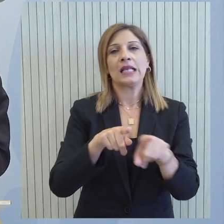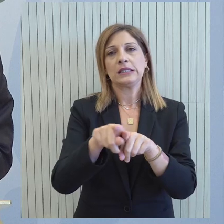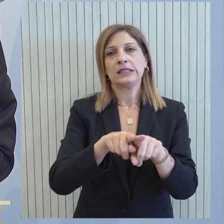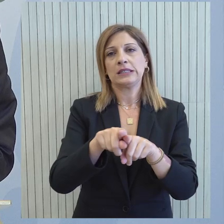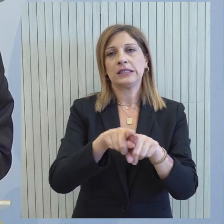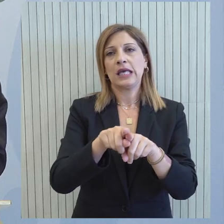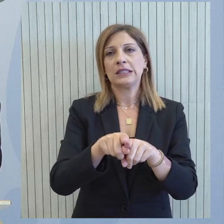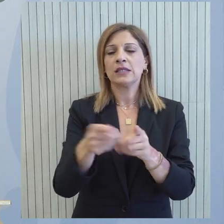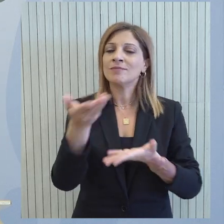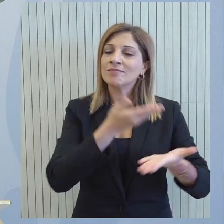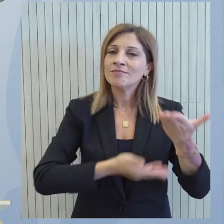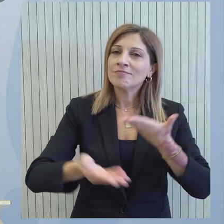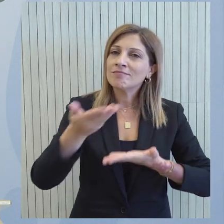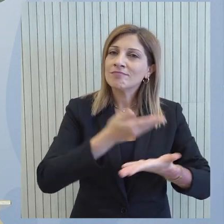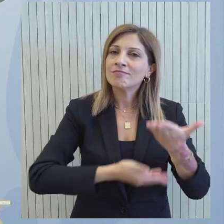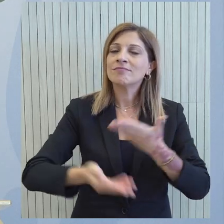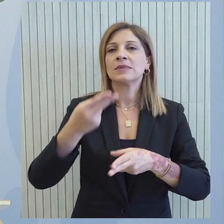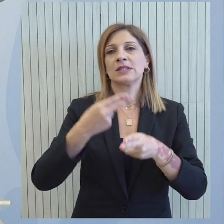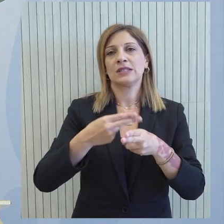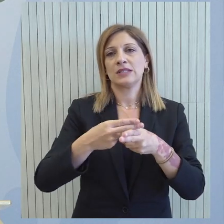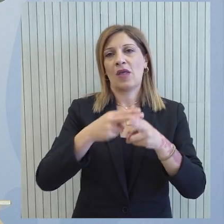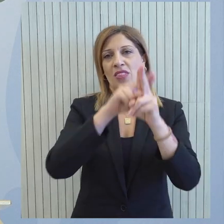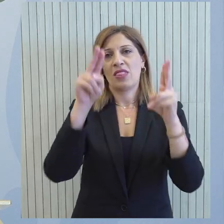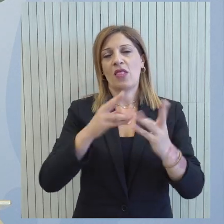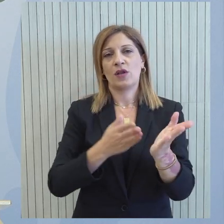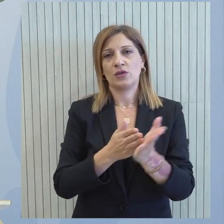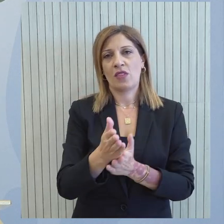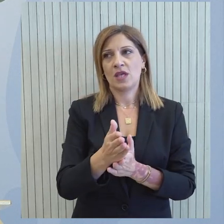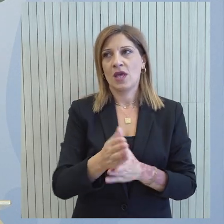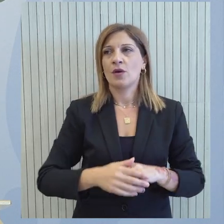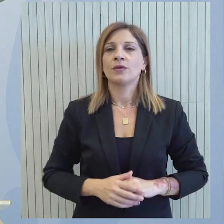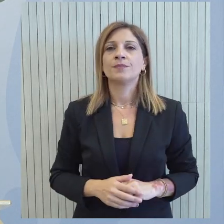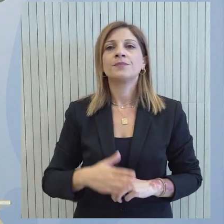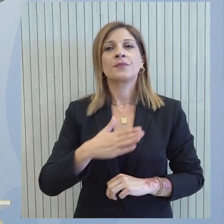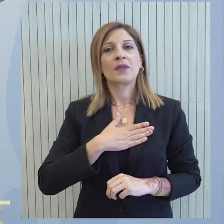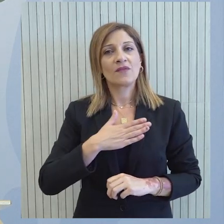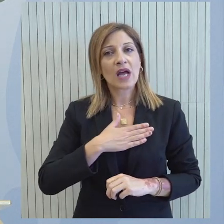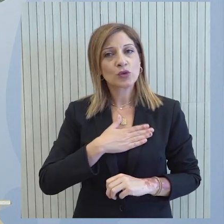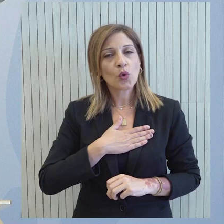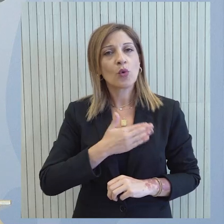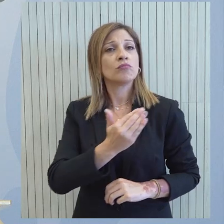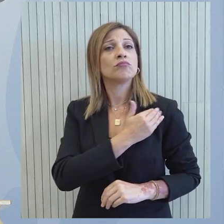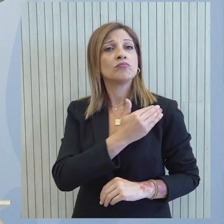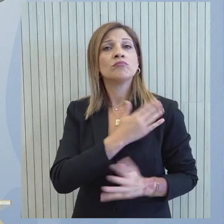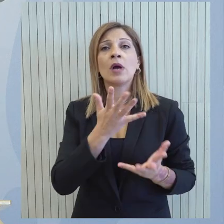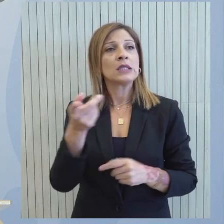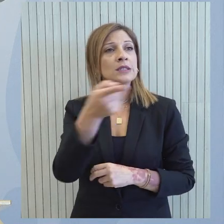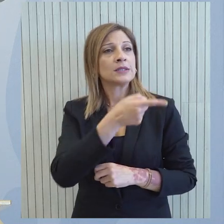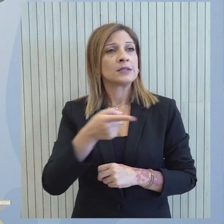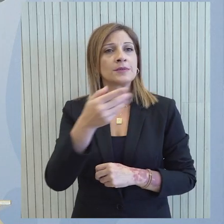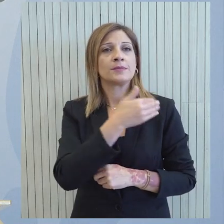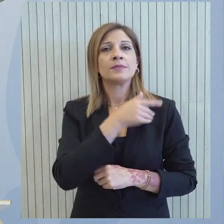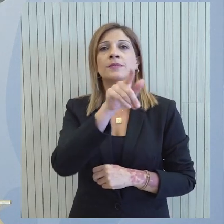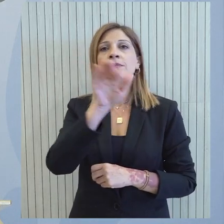δύο χωρών που βασίζεται στην αμοιβαία δέσμευση στις αρχές του διεθνούς δικαίου. Ευχαριστώ. Αν υπάρχουν ερωτήματα...